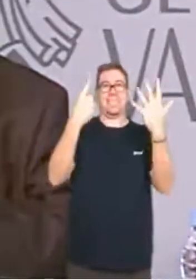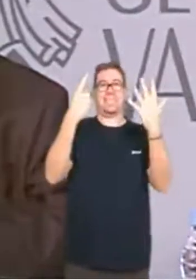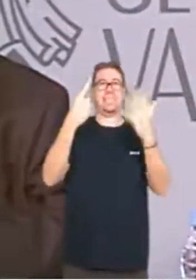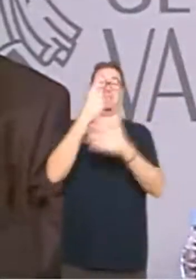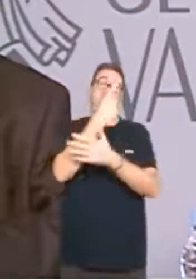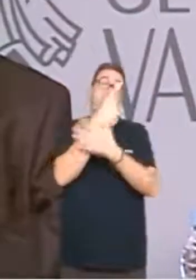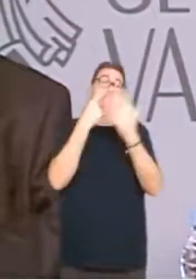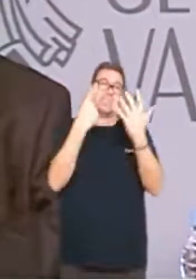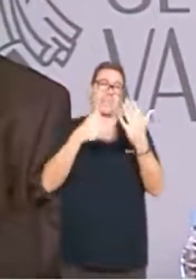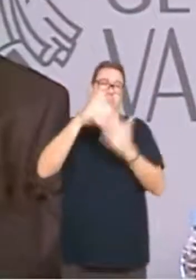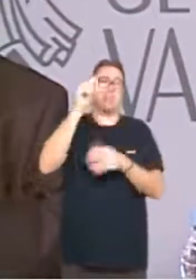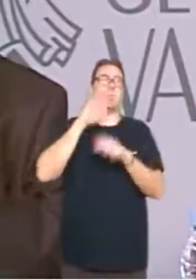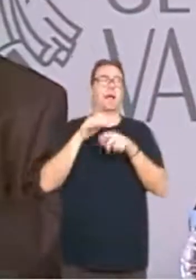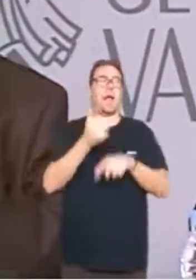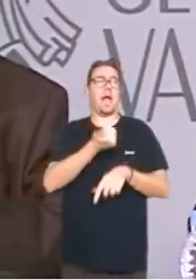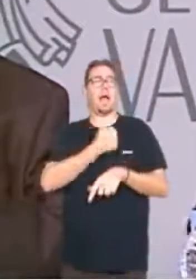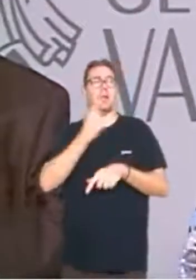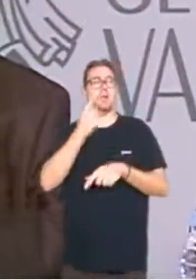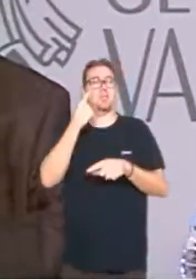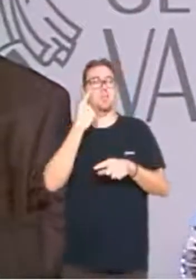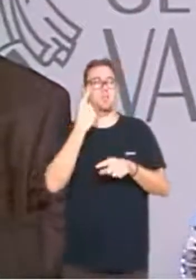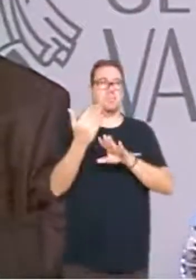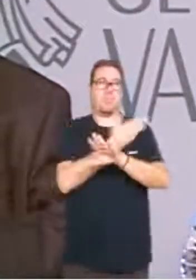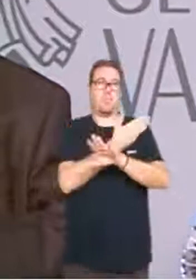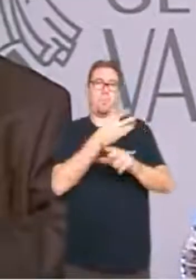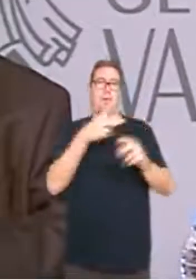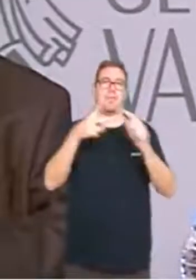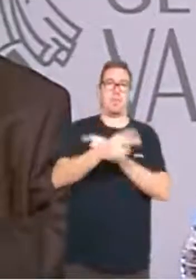de vigilància i prevenció i prevenció d'incendis.